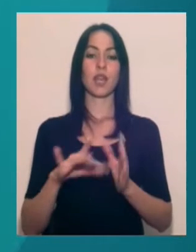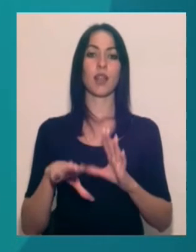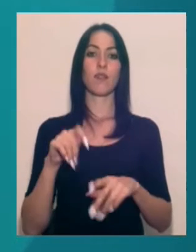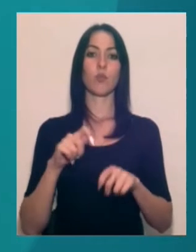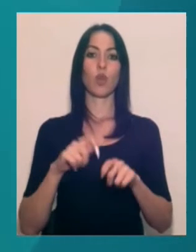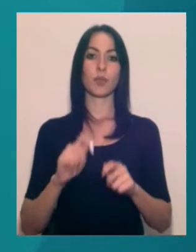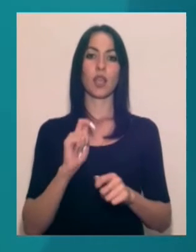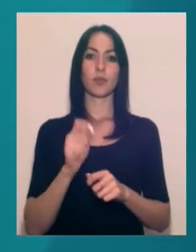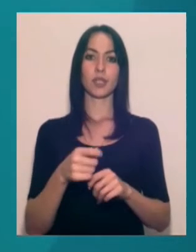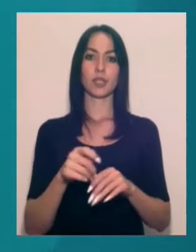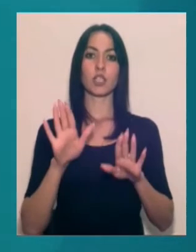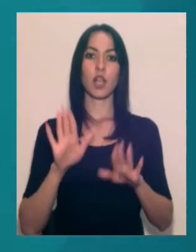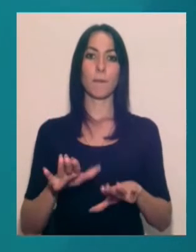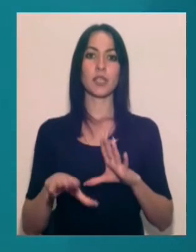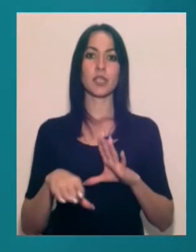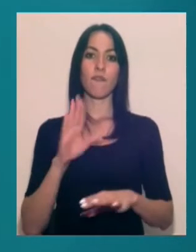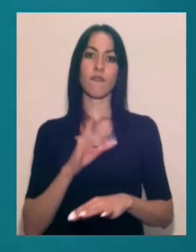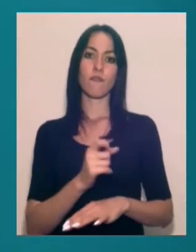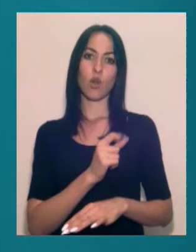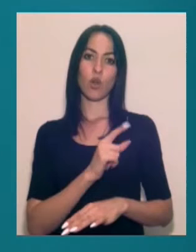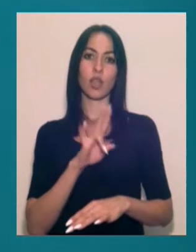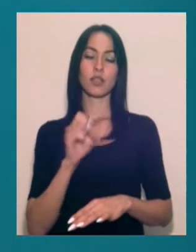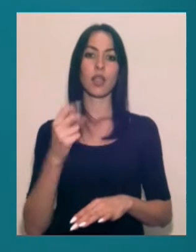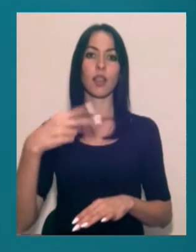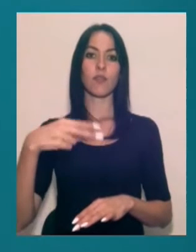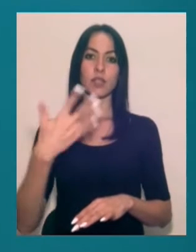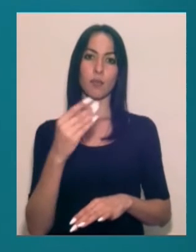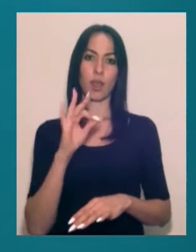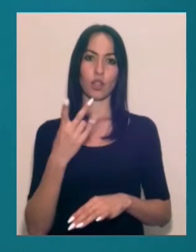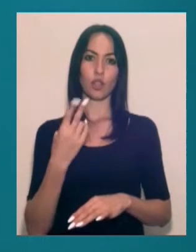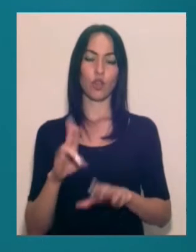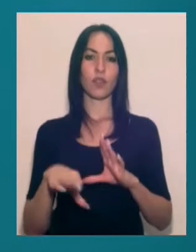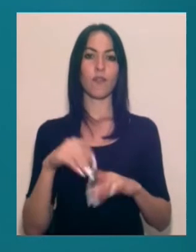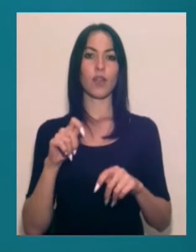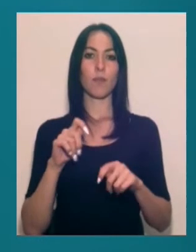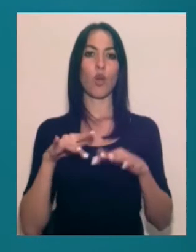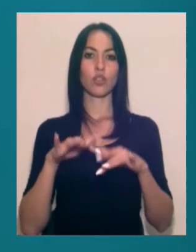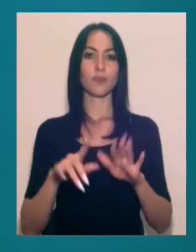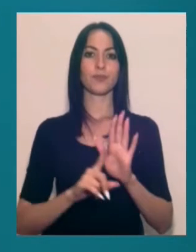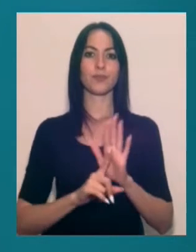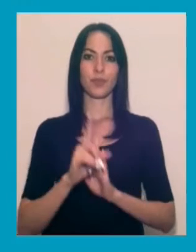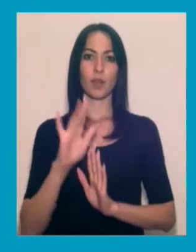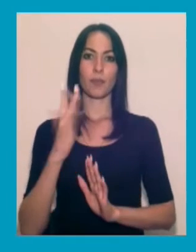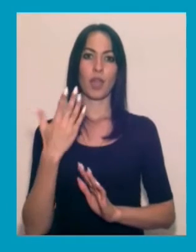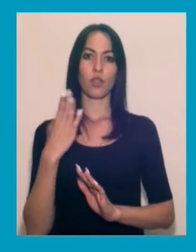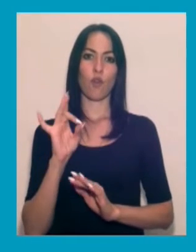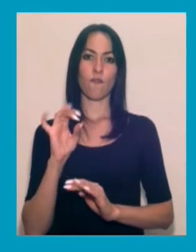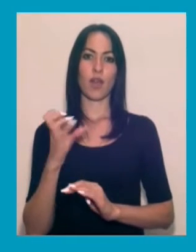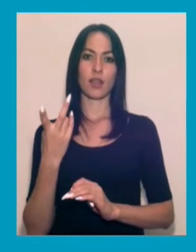комісія призначила місцеві вибори в Одесі на 25 жовтня. Виборча ж кампанія стартувала 5 вересня.